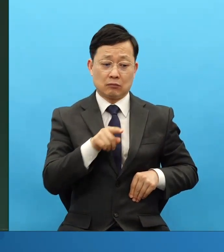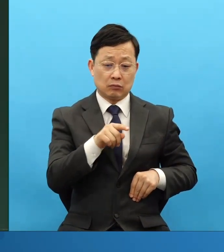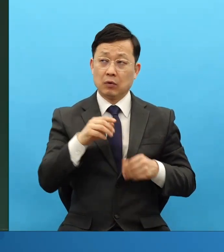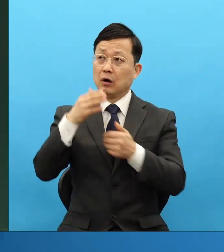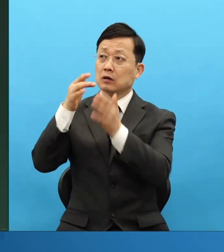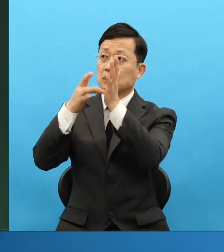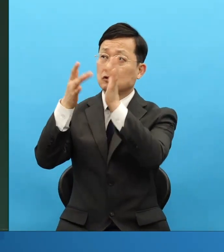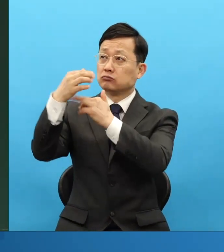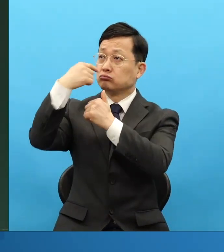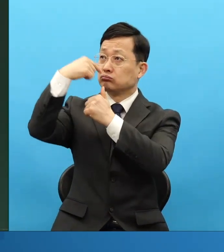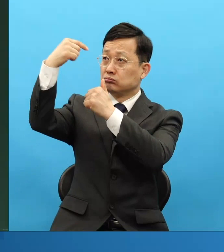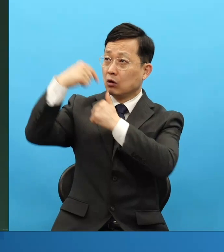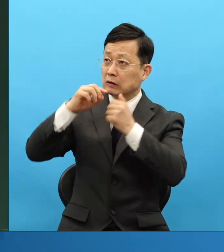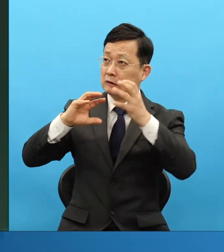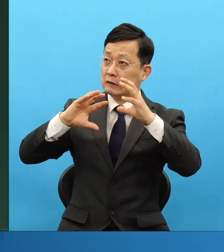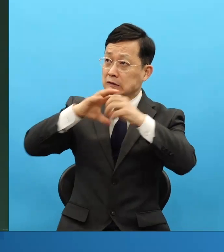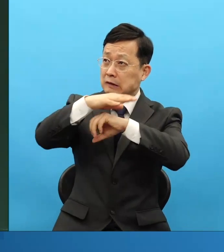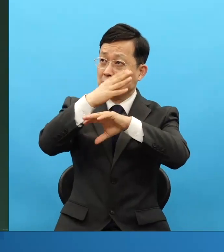방향이 상관없잖아요.